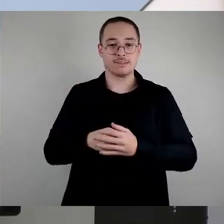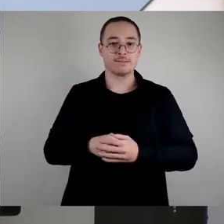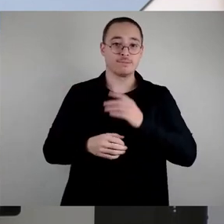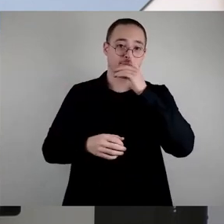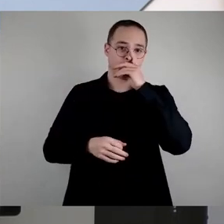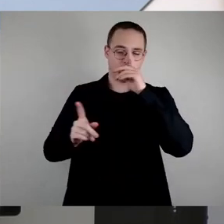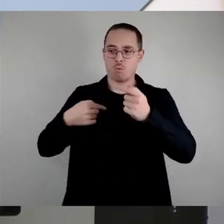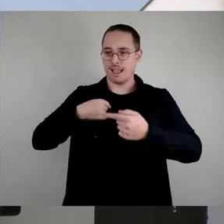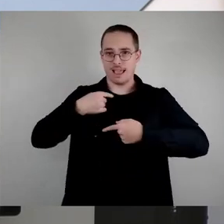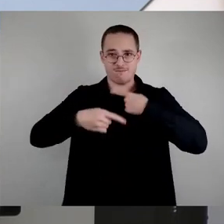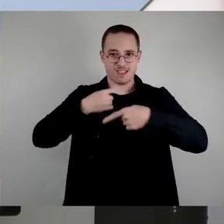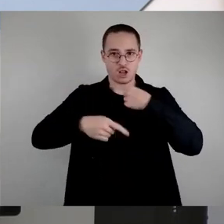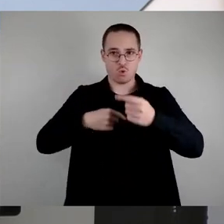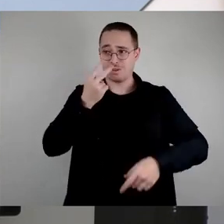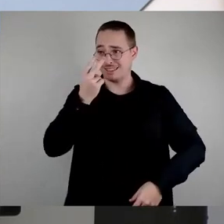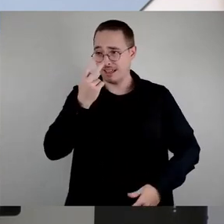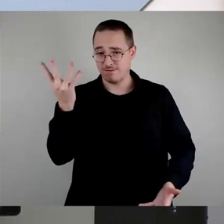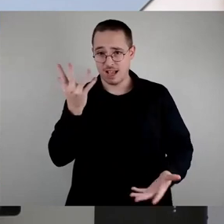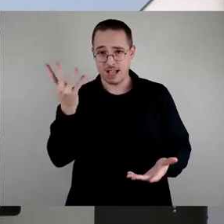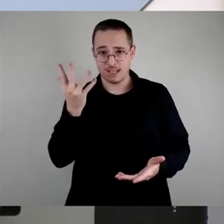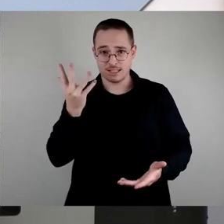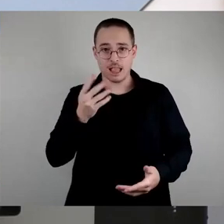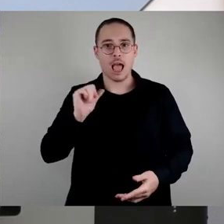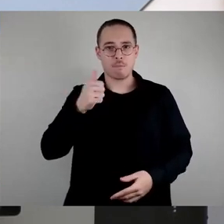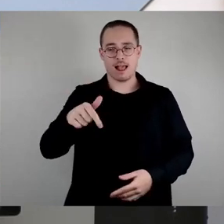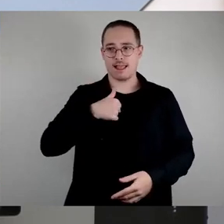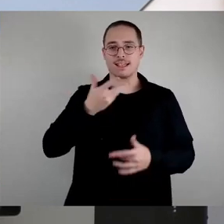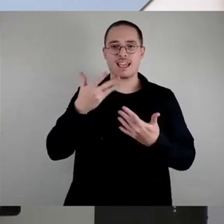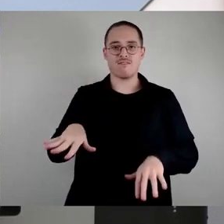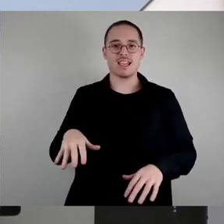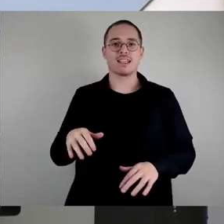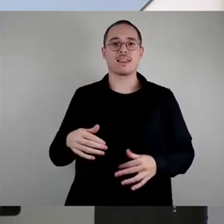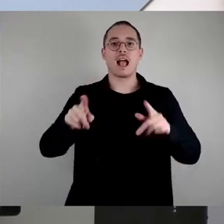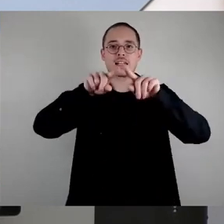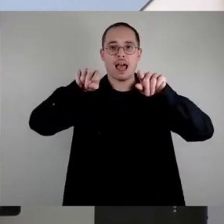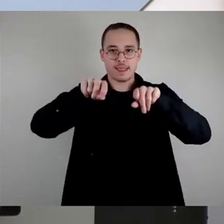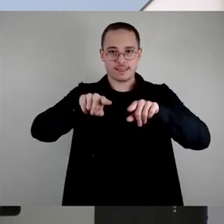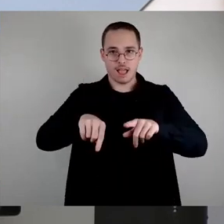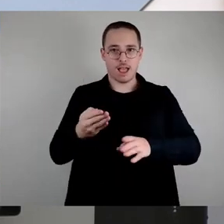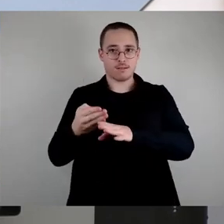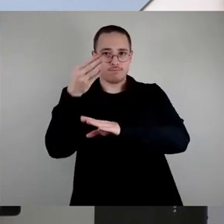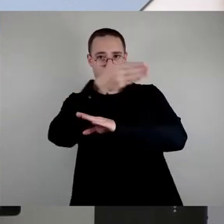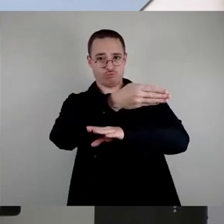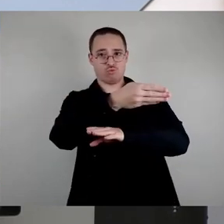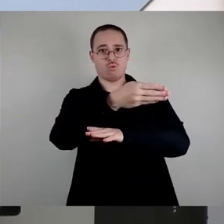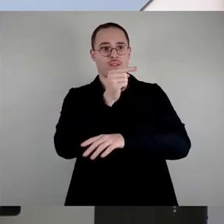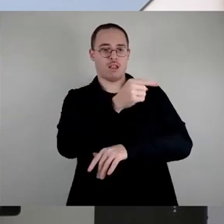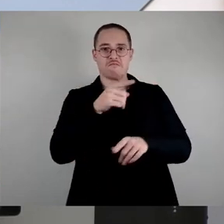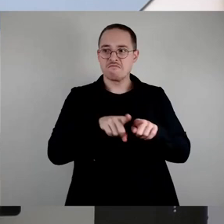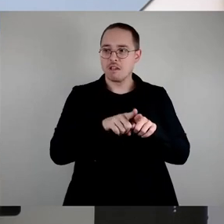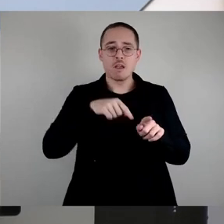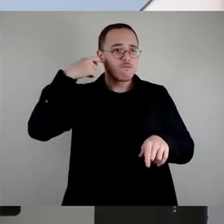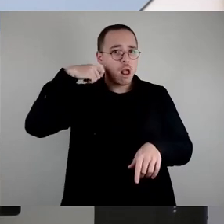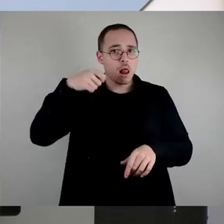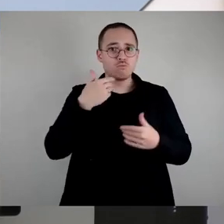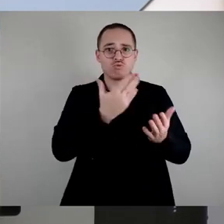ich beobachtet habe. Ich war einmal in Kanada, da war das wie im Film, da ist jede zweite Person auf der Straße mit